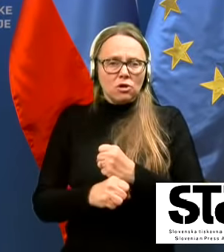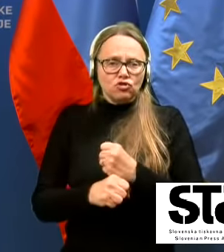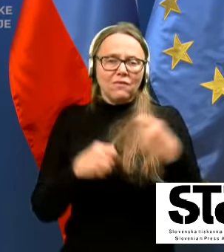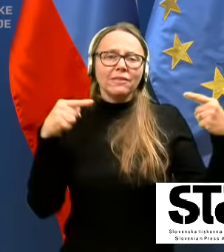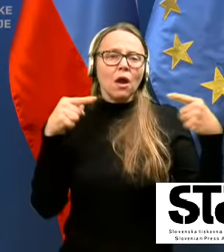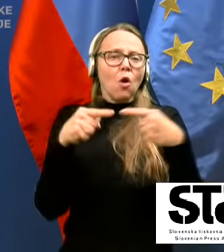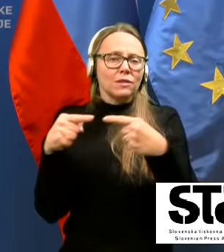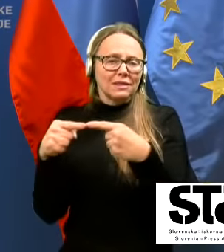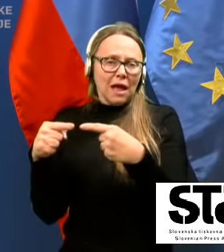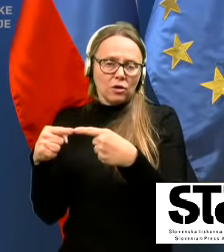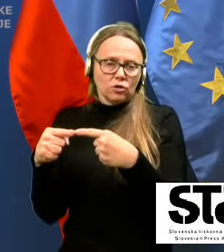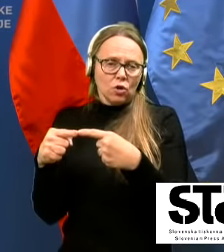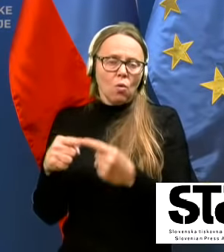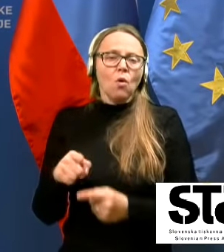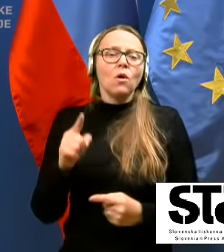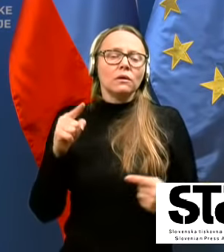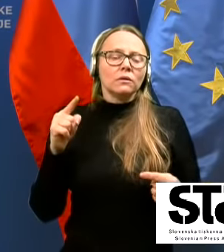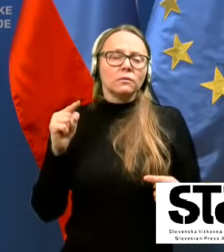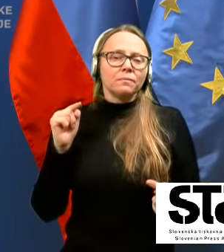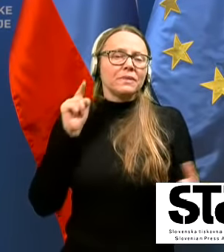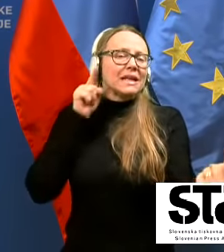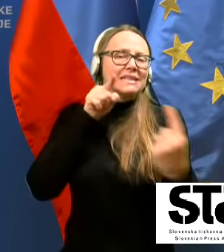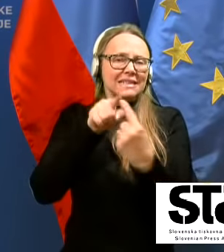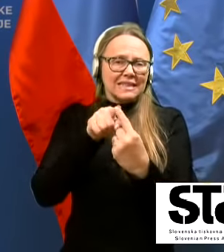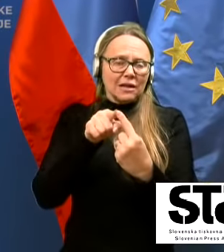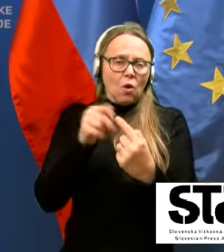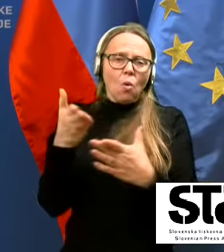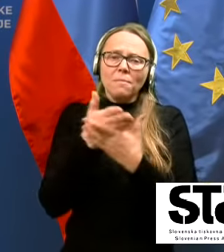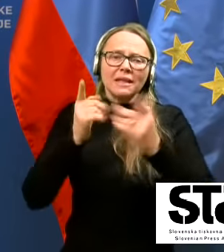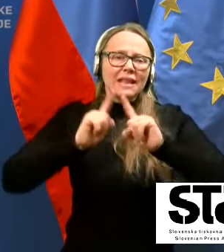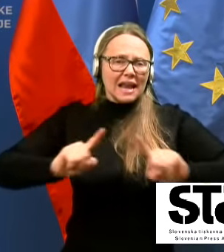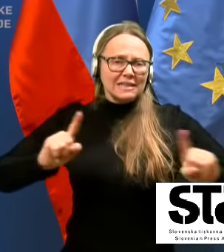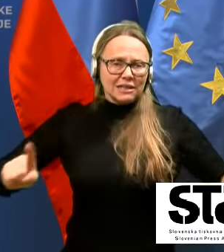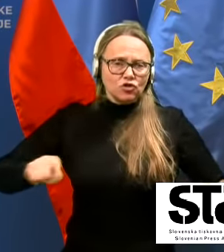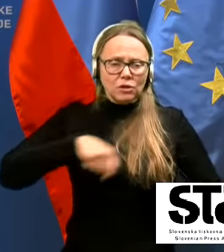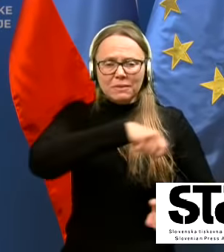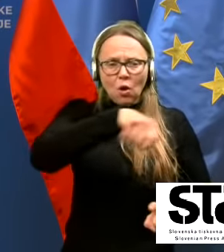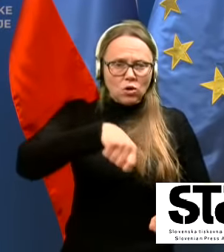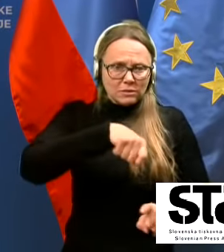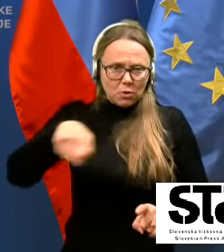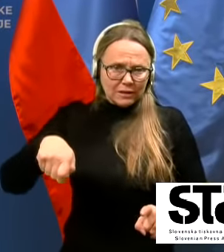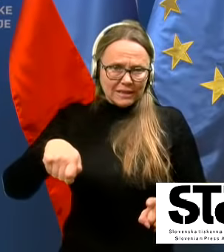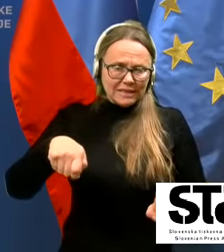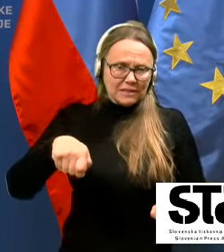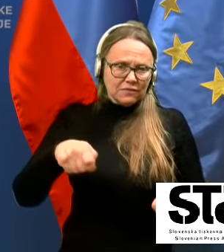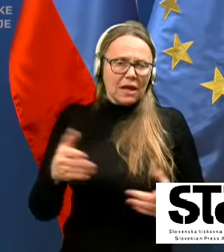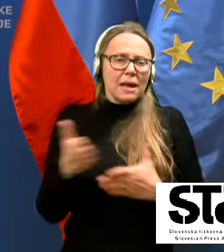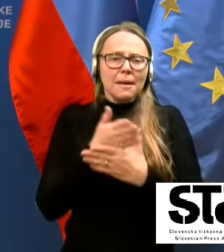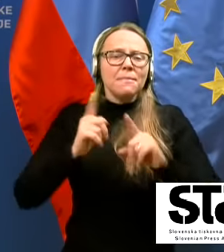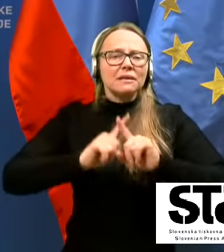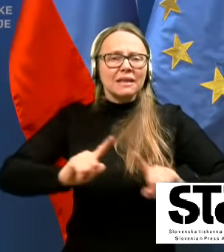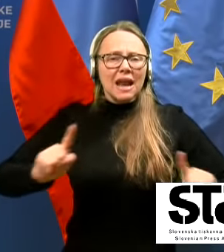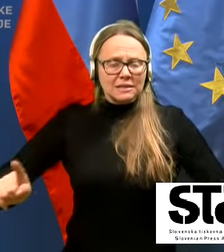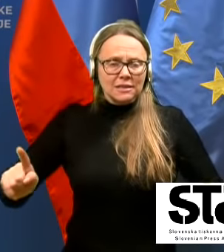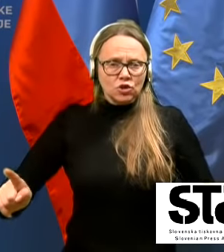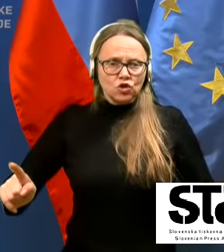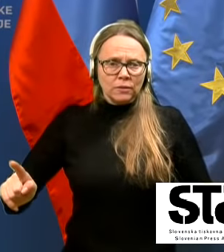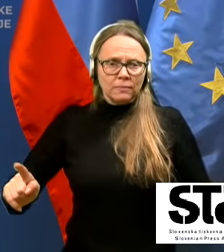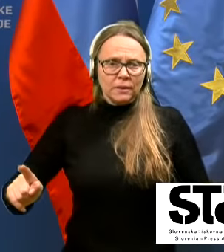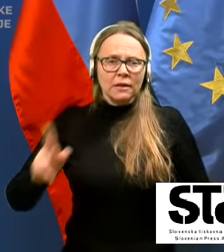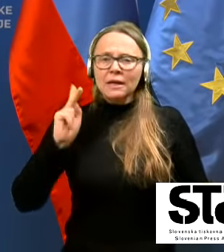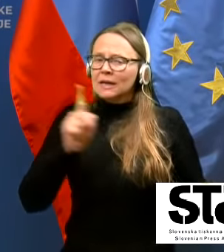kontaktov oziroma stikov, bodi si med različnimi gospodinstvi, med različnimi, ki se sicer